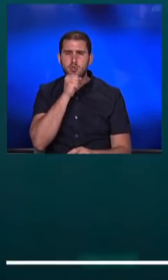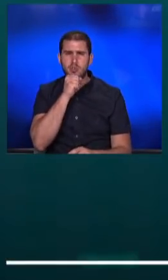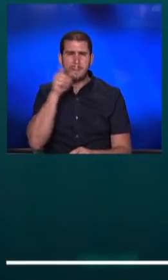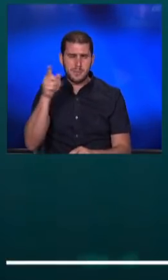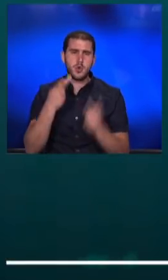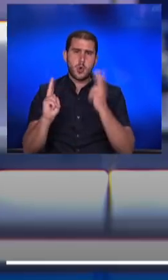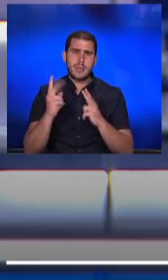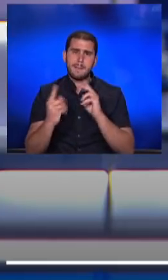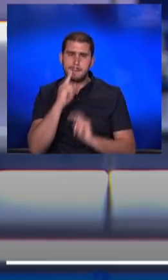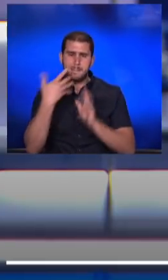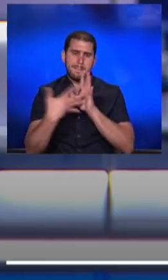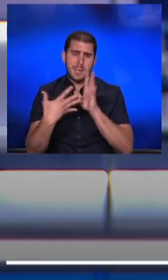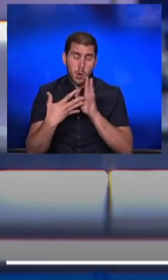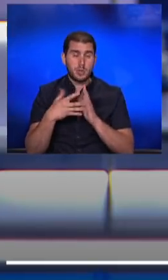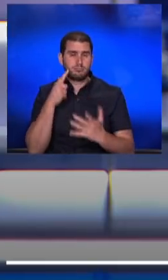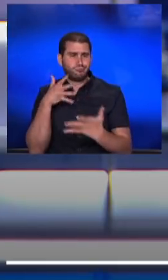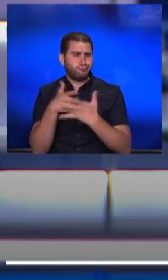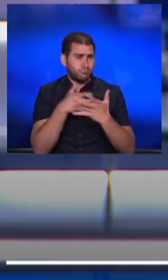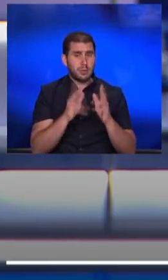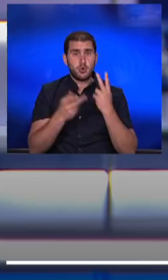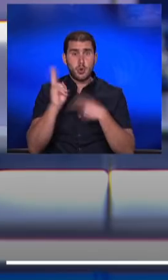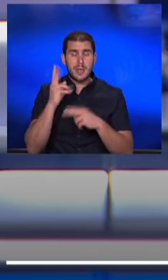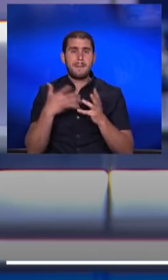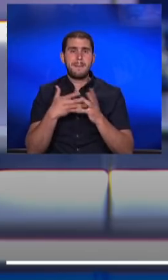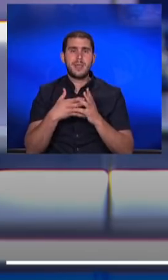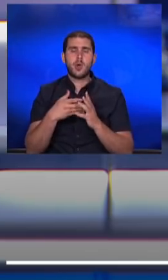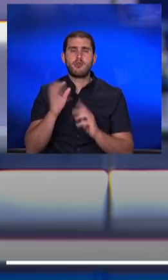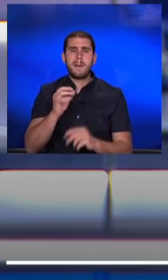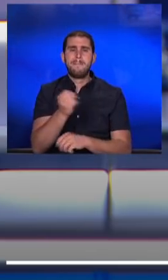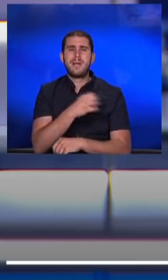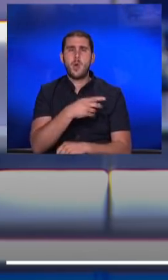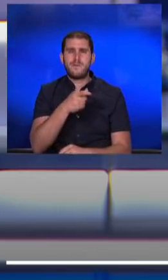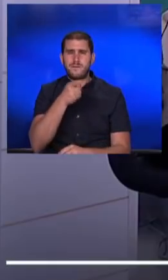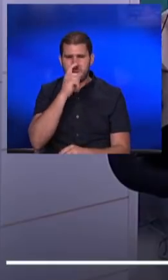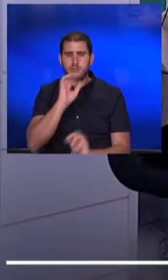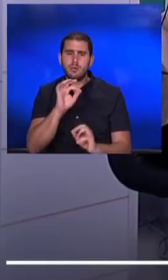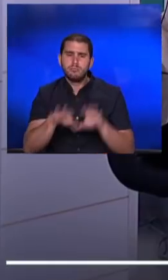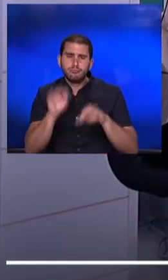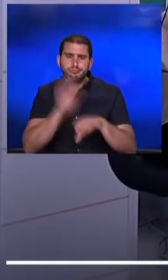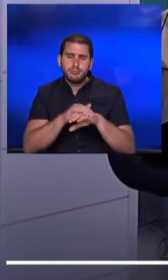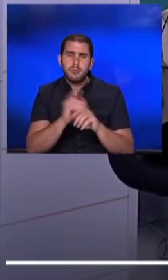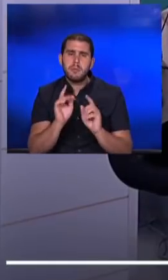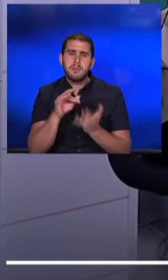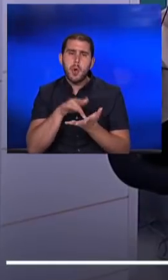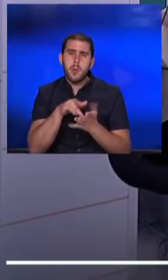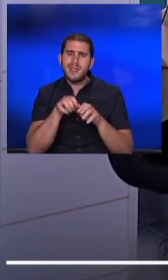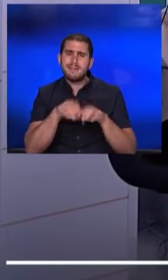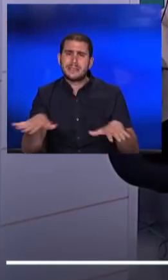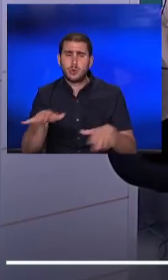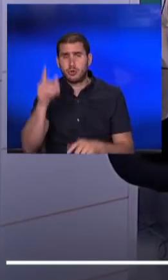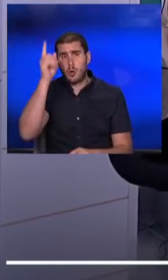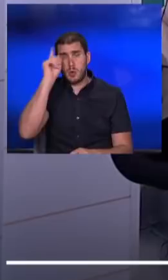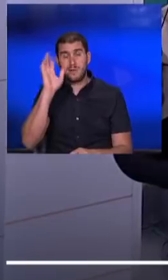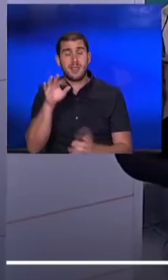הבדיקות ינטרו יותר גם כולל בדיקות ביוב כדי למצוא מוקדי התפרצות שלא יודעים והנקודה הממשית